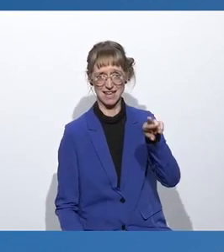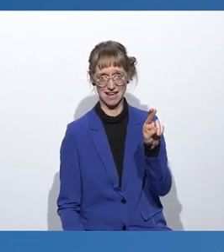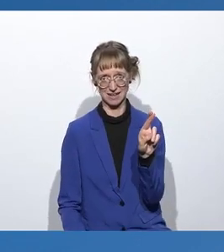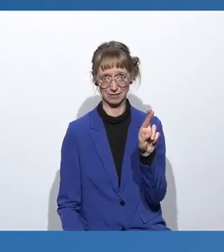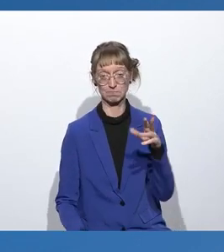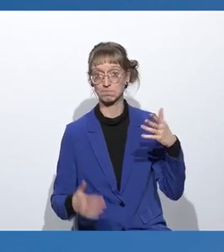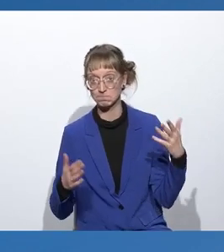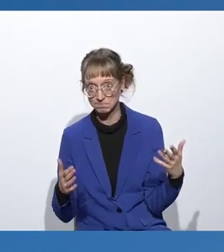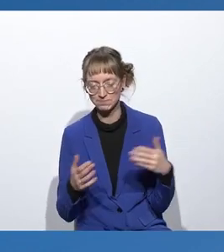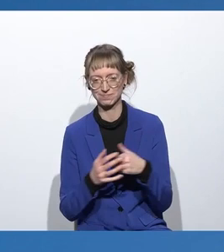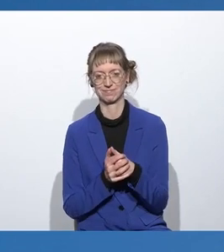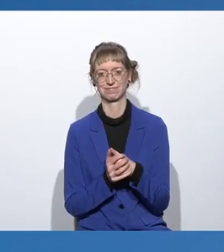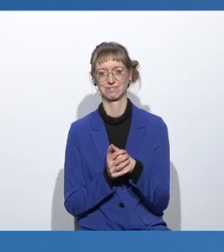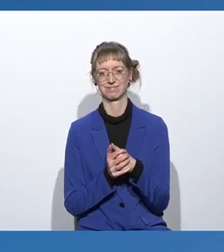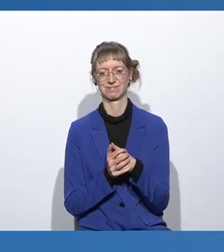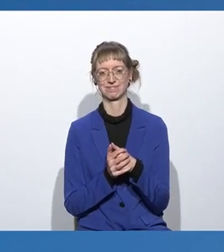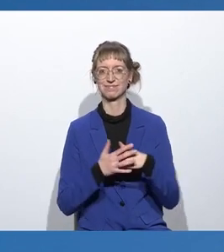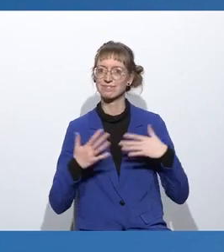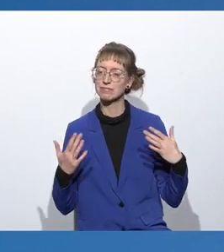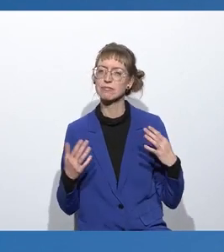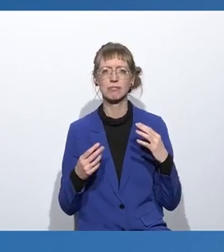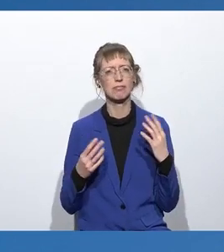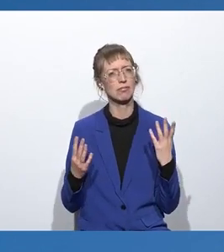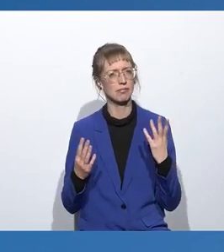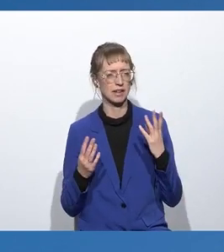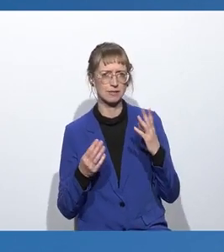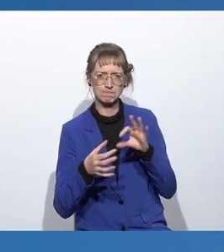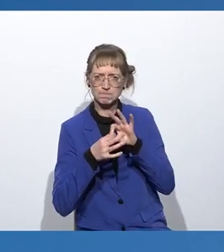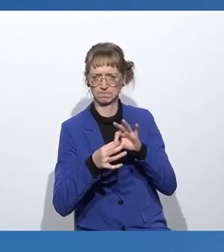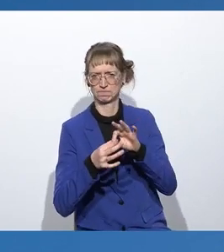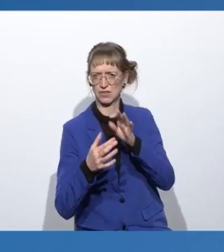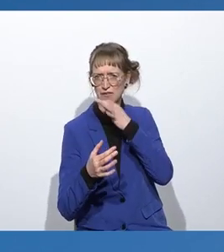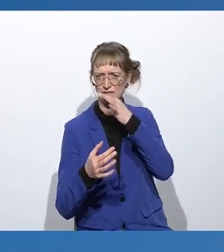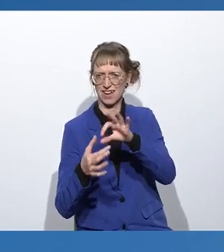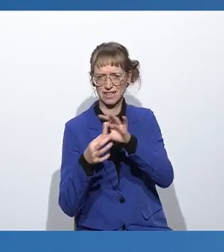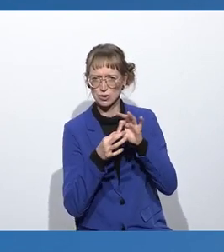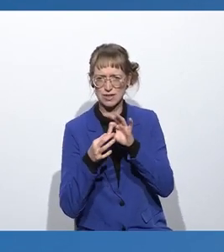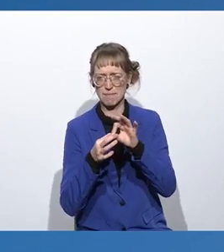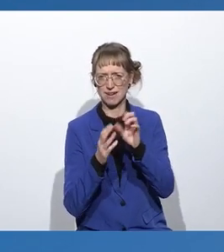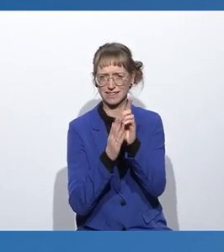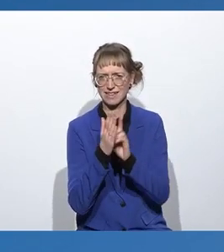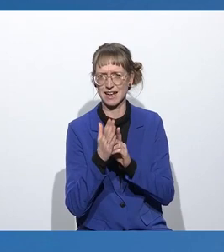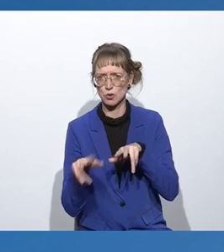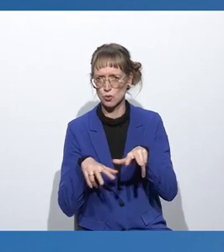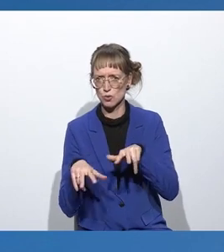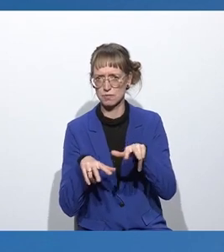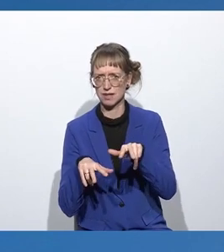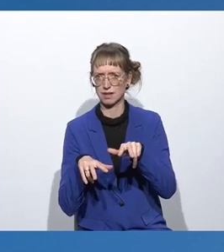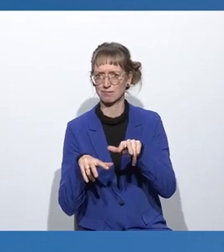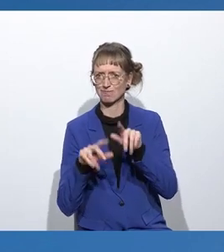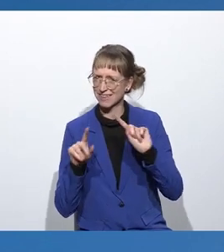CDR. Eine ganz wesentliche Frage im Zusammenhang mit Datenökonomie ist ja die nach einem